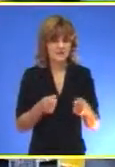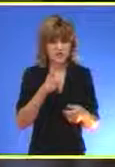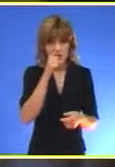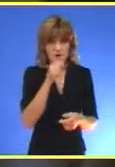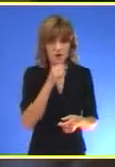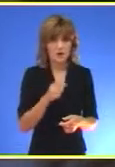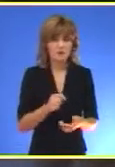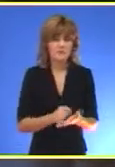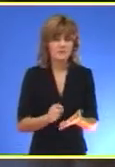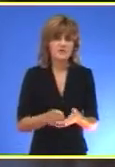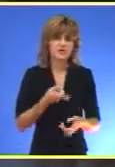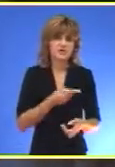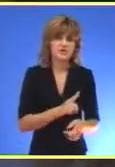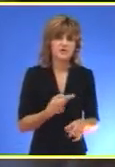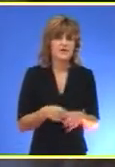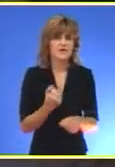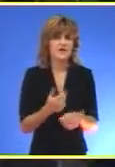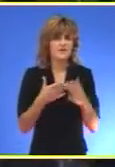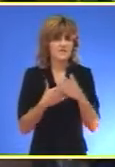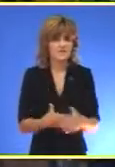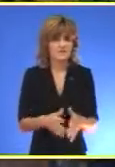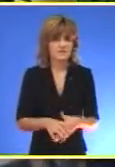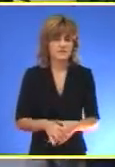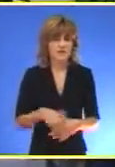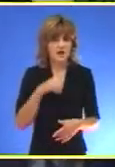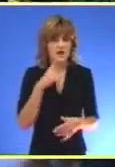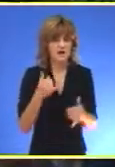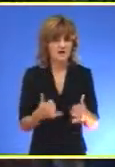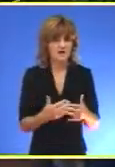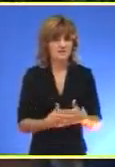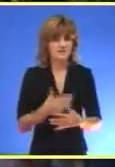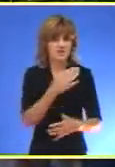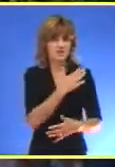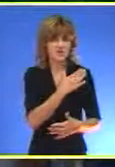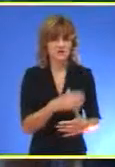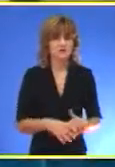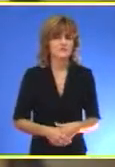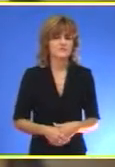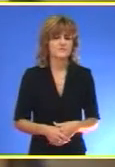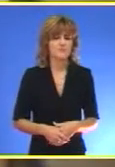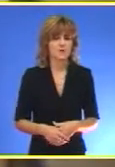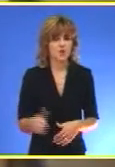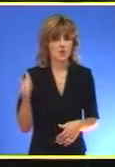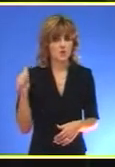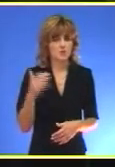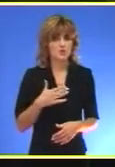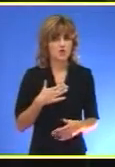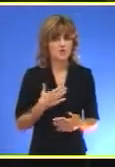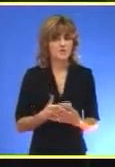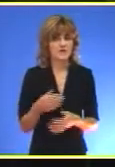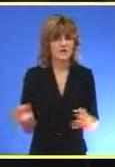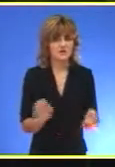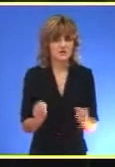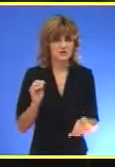samoupravi peticiju Žaleći se na rad firme Azohem Rekao danas gradonačelni Kučera Juče I u našem gradu